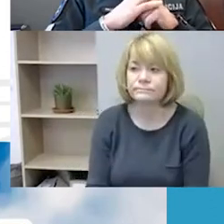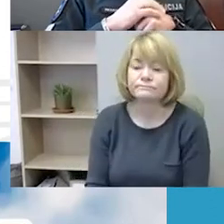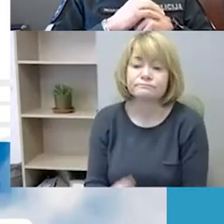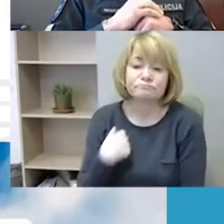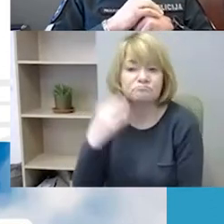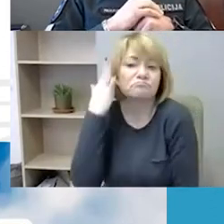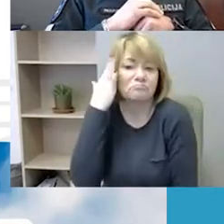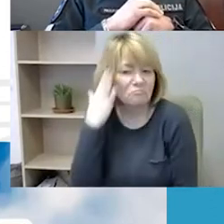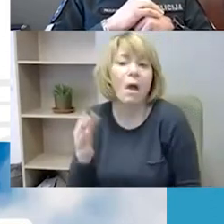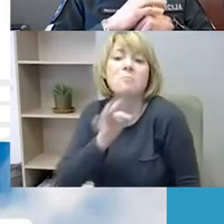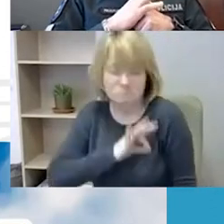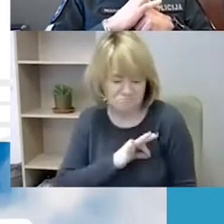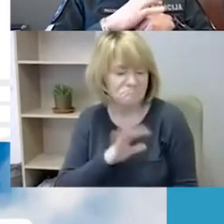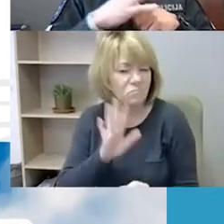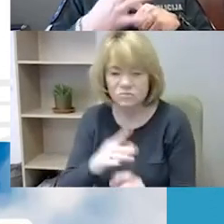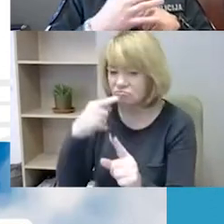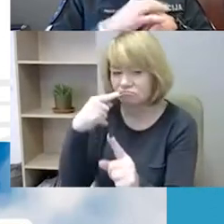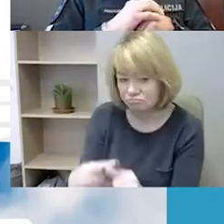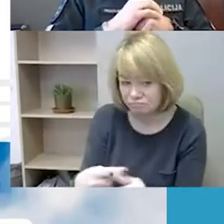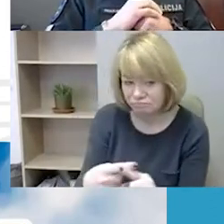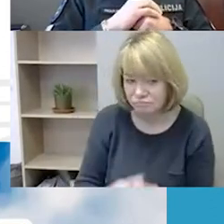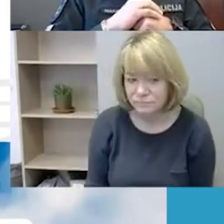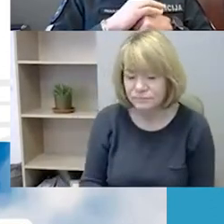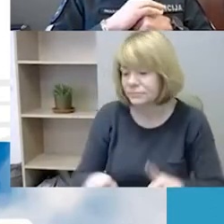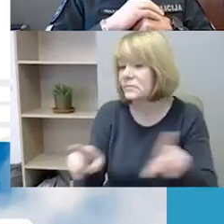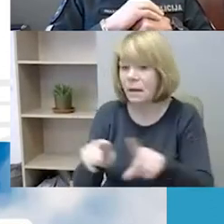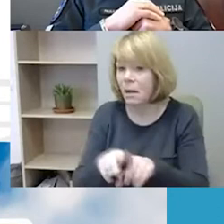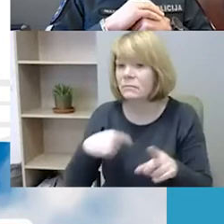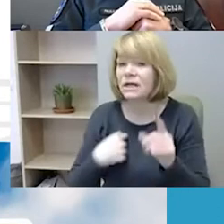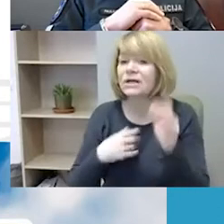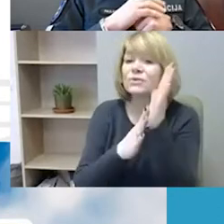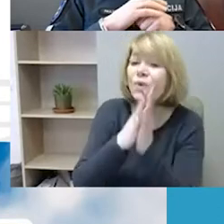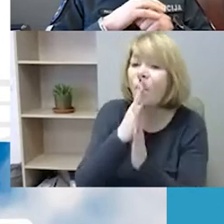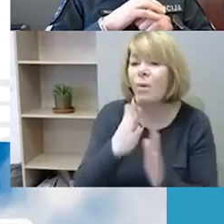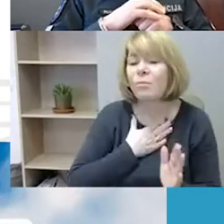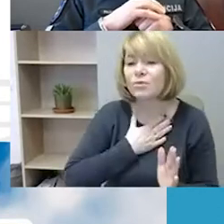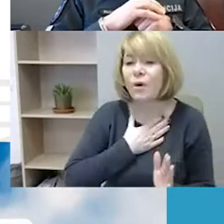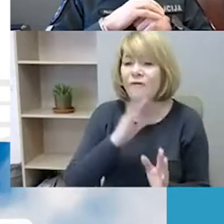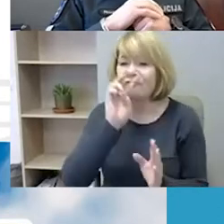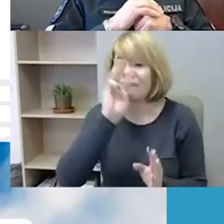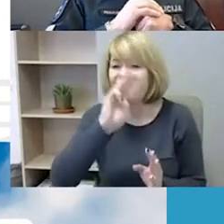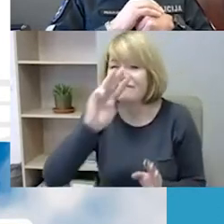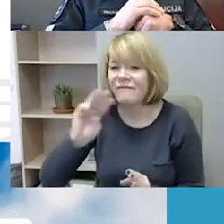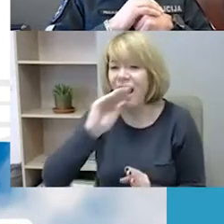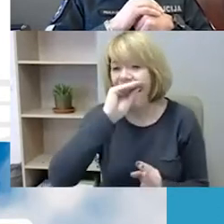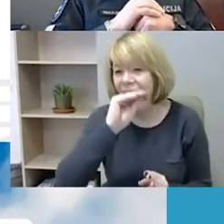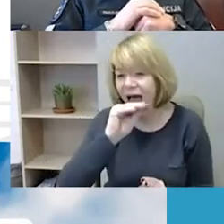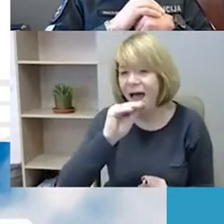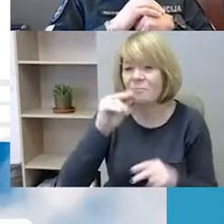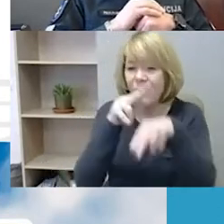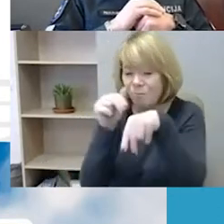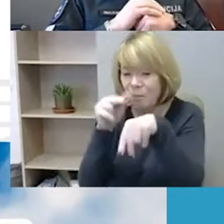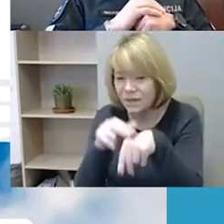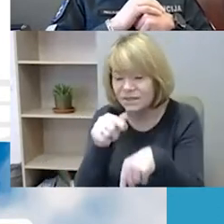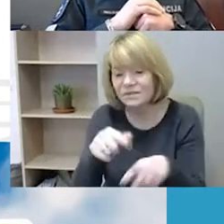Tobuliname mūsų elektroninę sistemą e-policiją ir tikrai sieksime, kad pranešti policijoje apie teisės